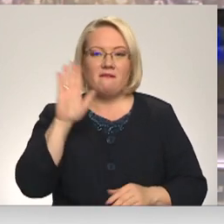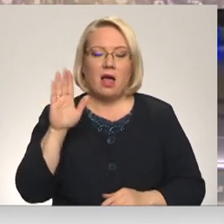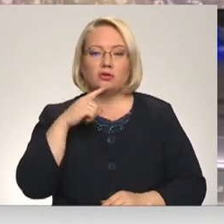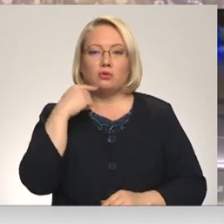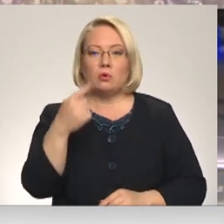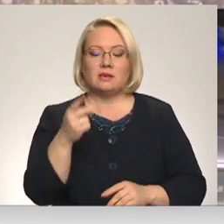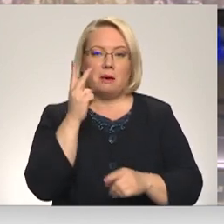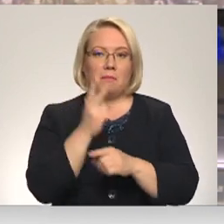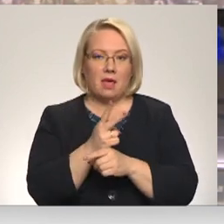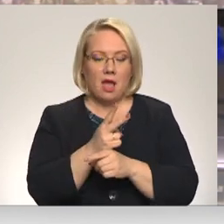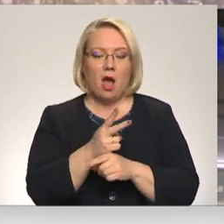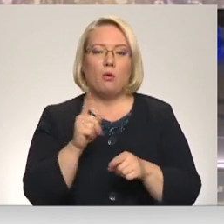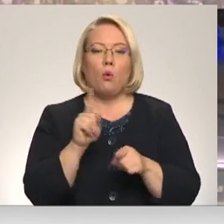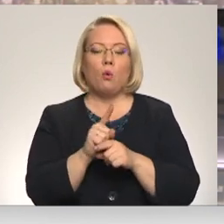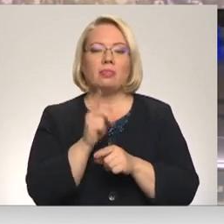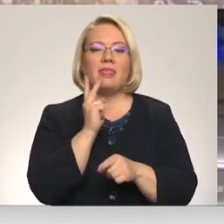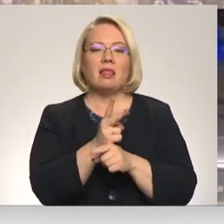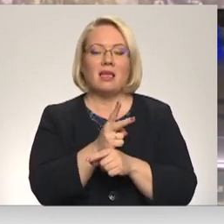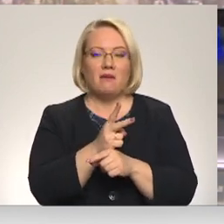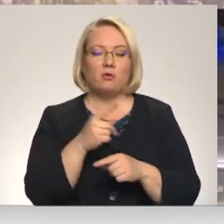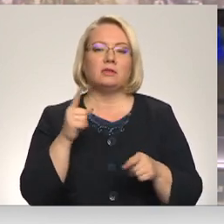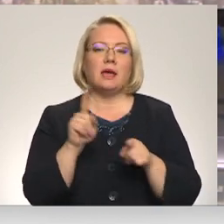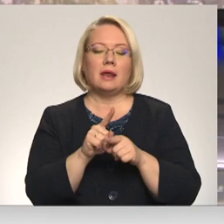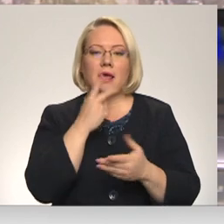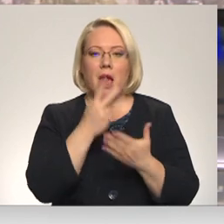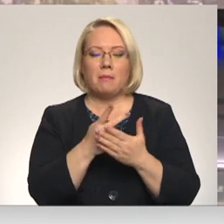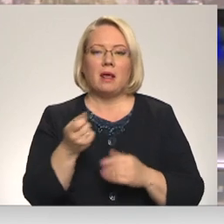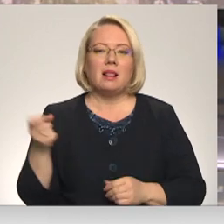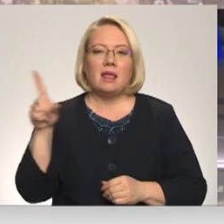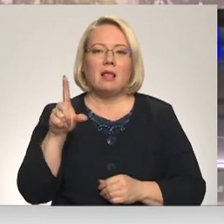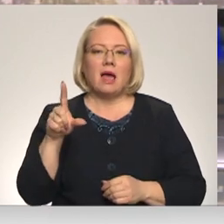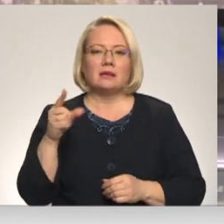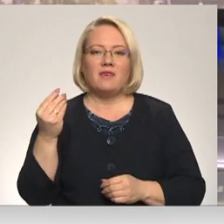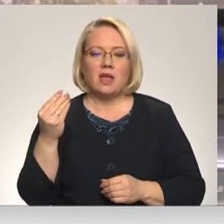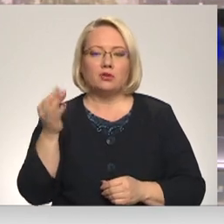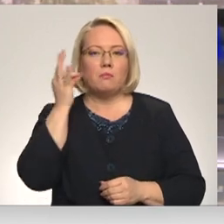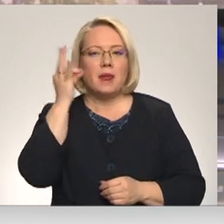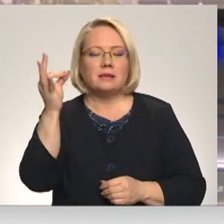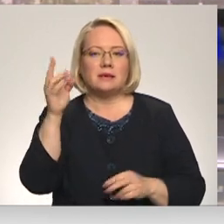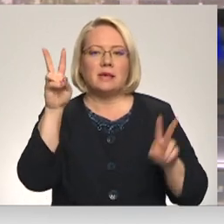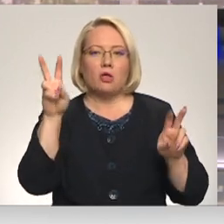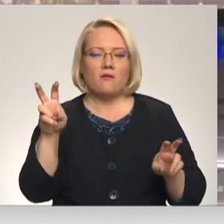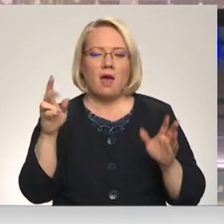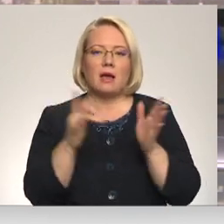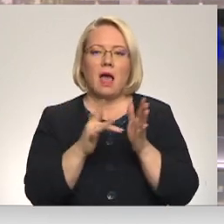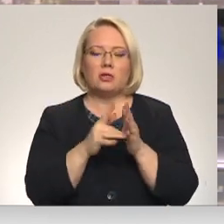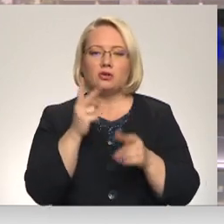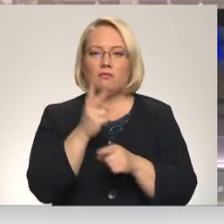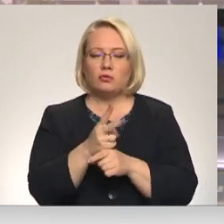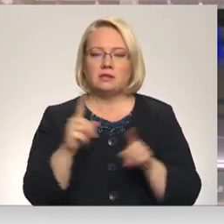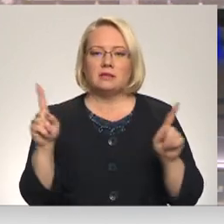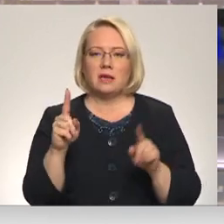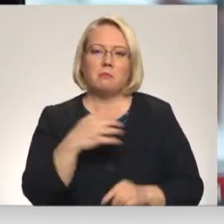šādu pienākumu un deleģē funkcijas, jāparedz lielāks finansējums, kā arī precīzi jādefinē, kādas funkcijas ir pašvaldības